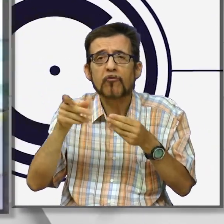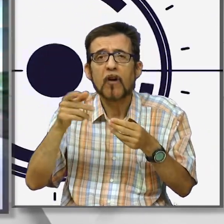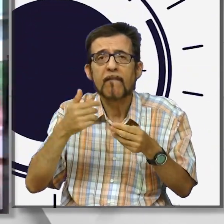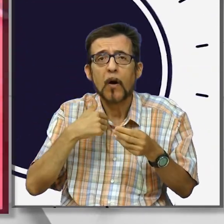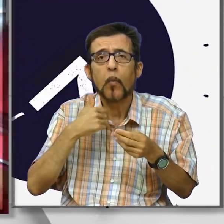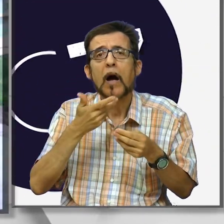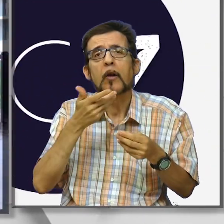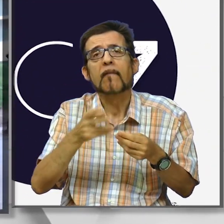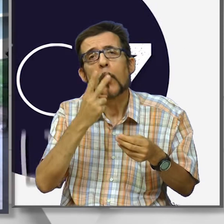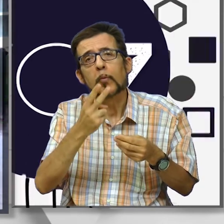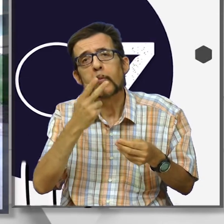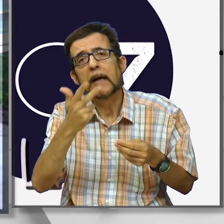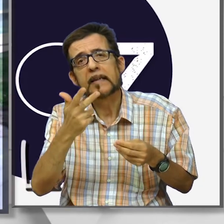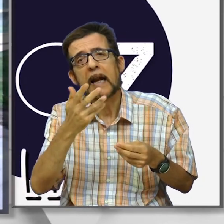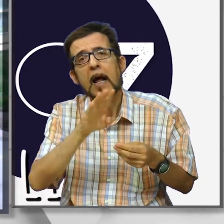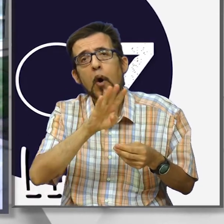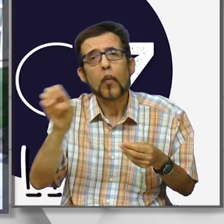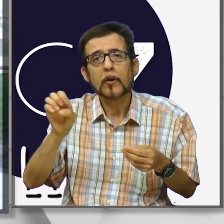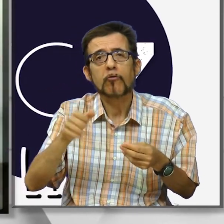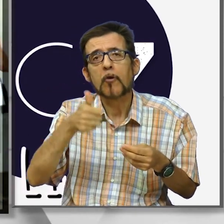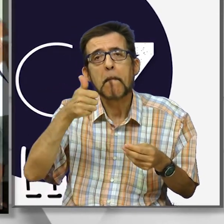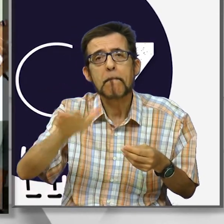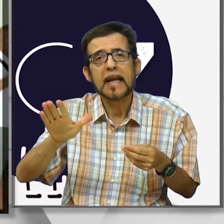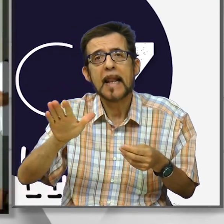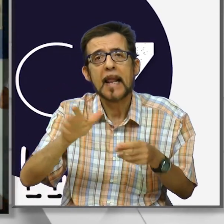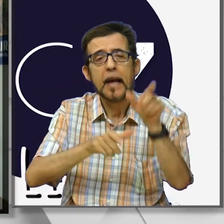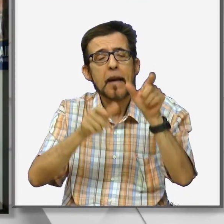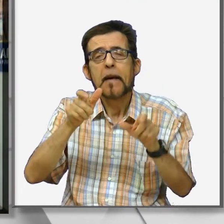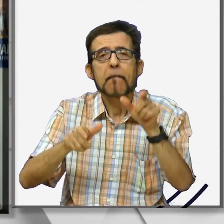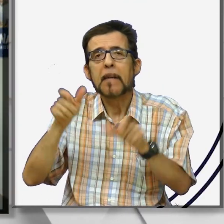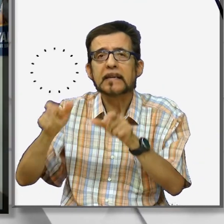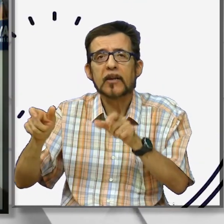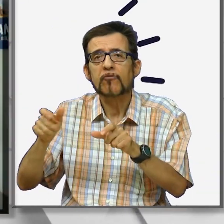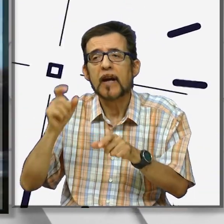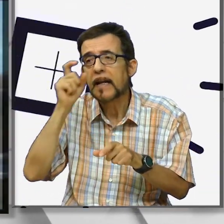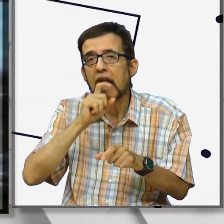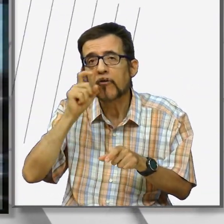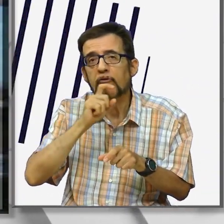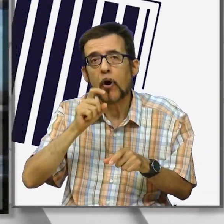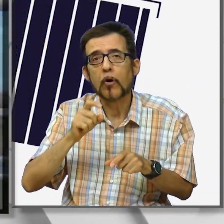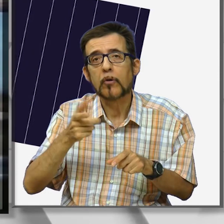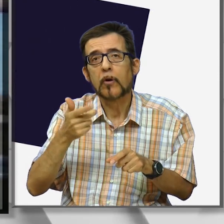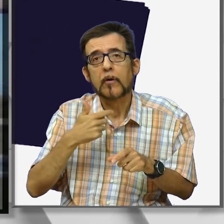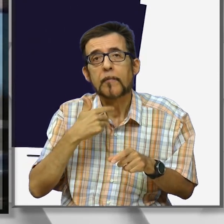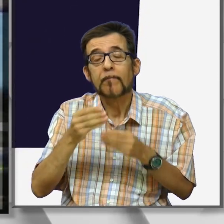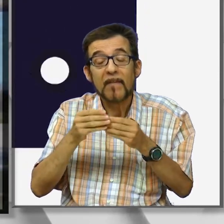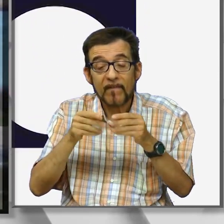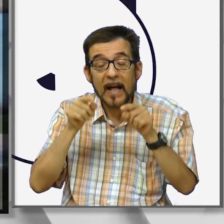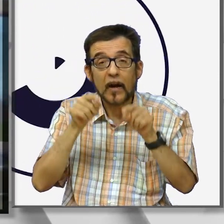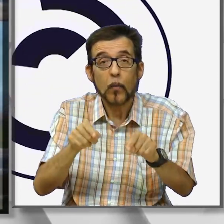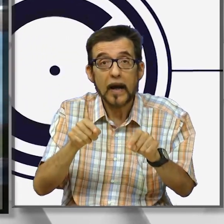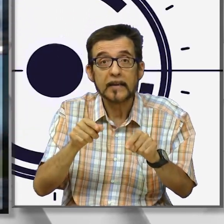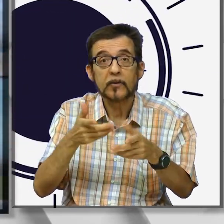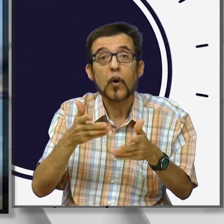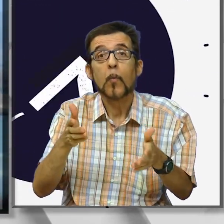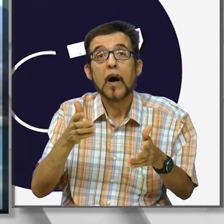avevamo due, tre, quattrocento, mille passeggeri al giorno nei tre aeroporti, ecco fare questo quando